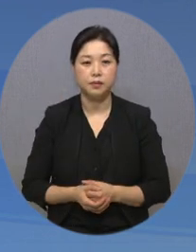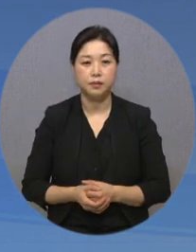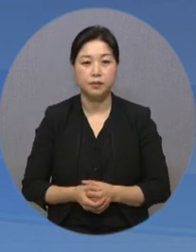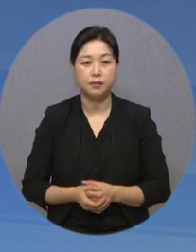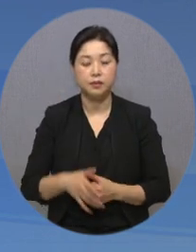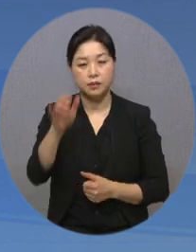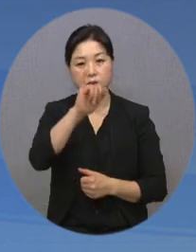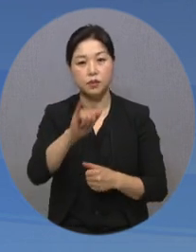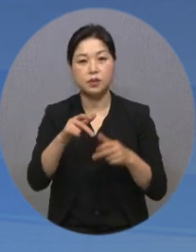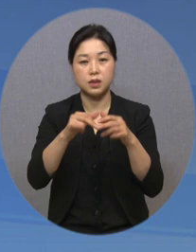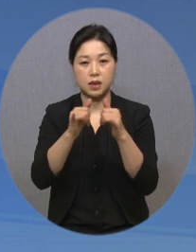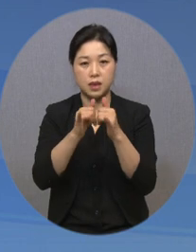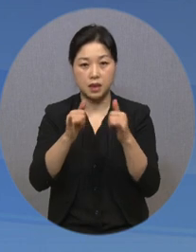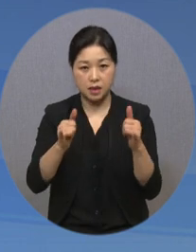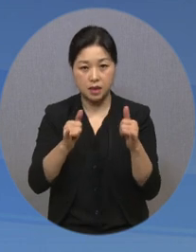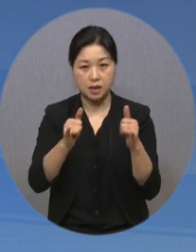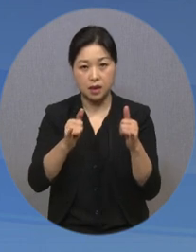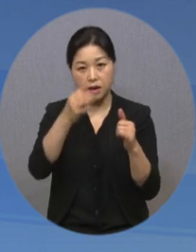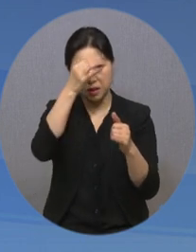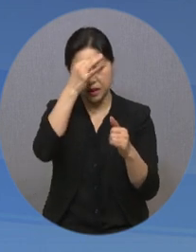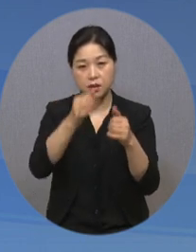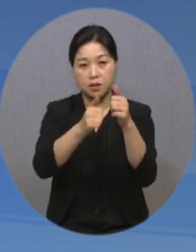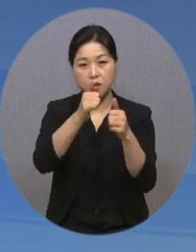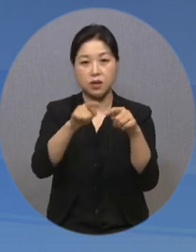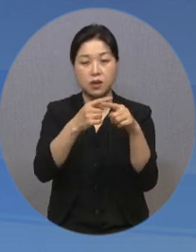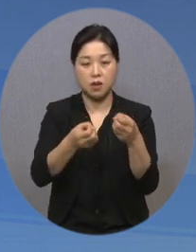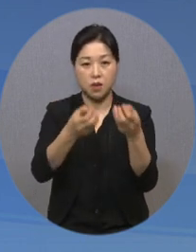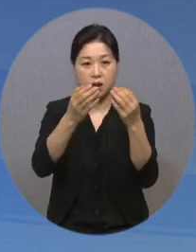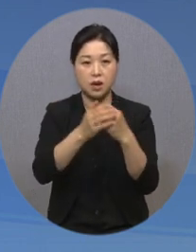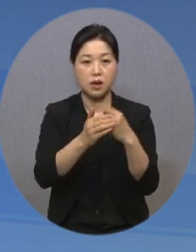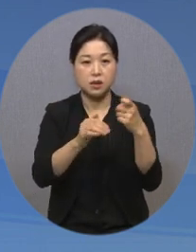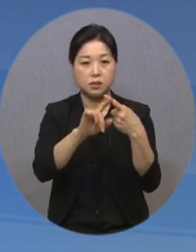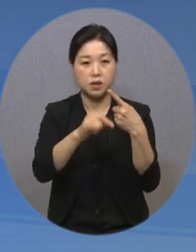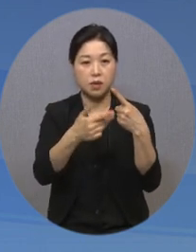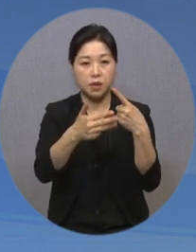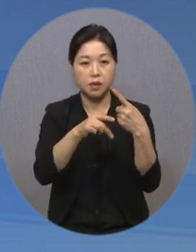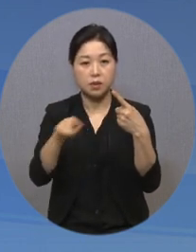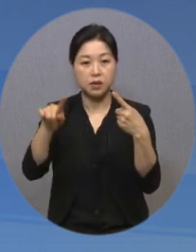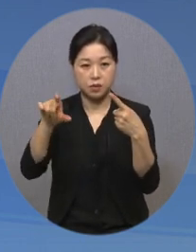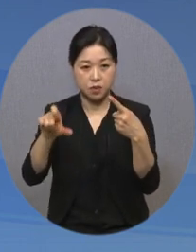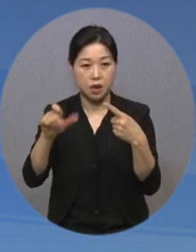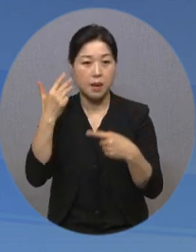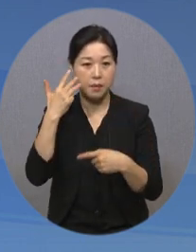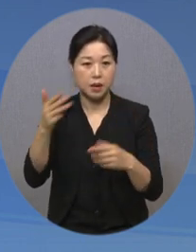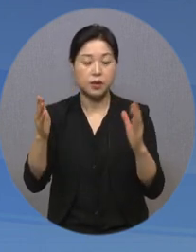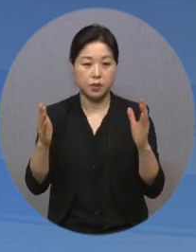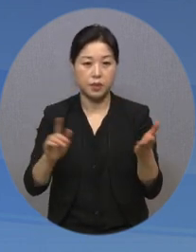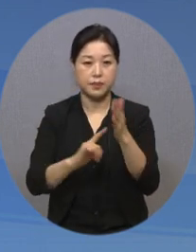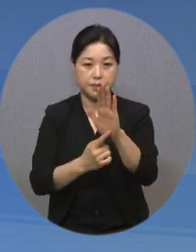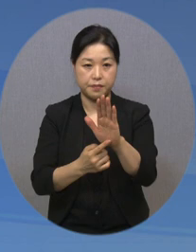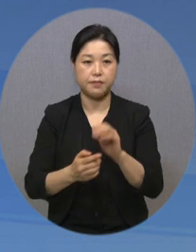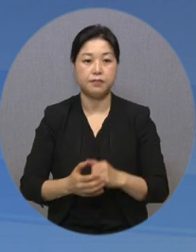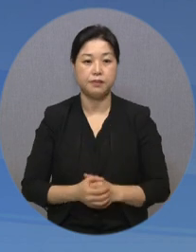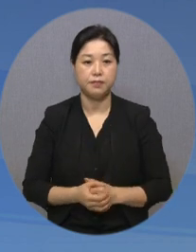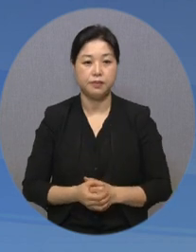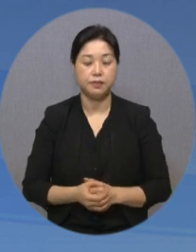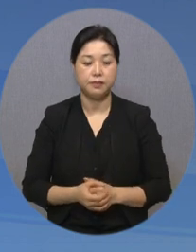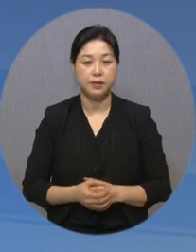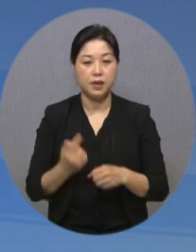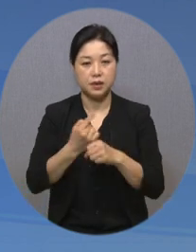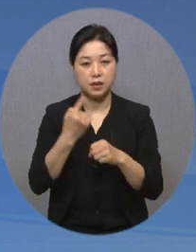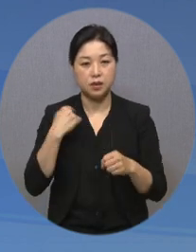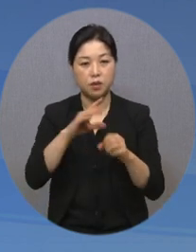전국 장애인기능경기대회가 11월 8일부터 15일까지 8일간 펼쳐집니다. 지난해